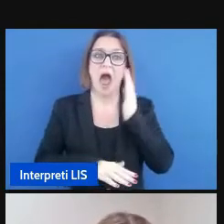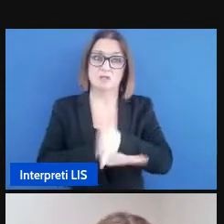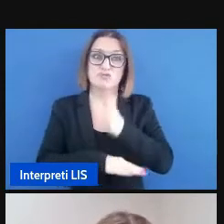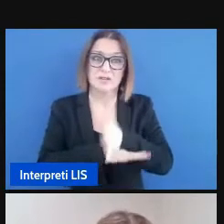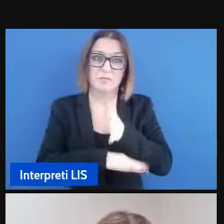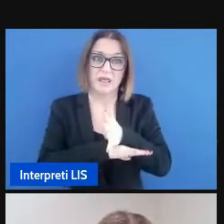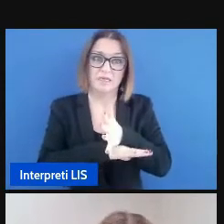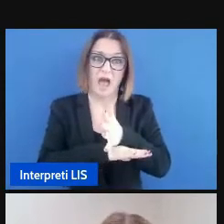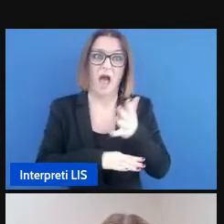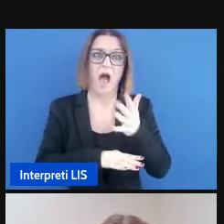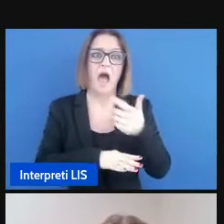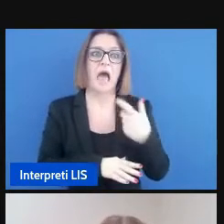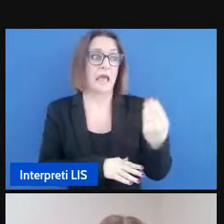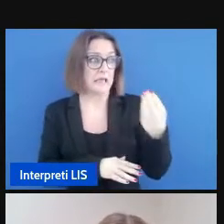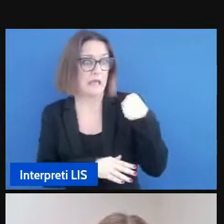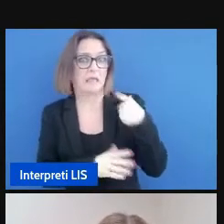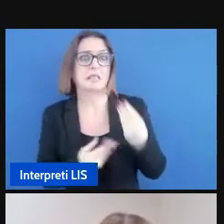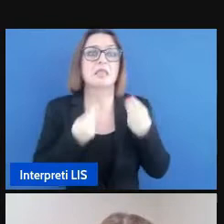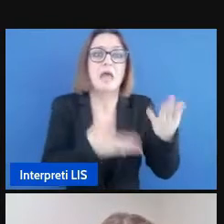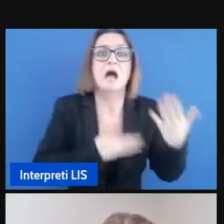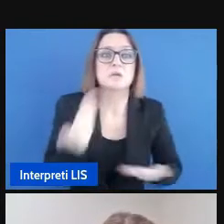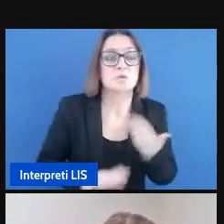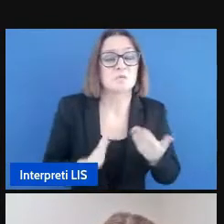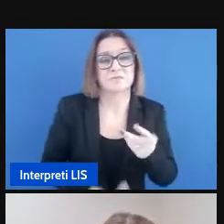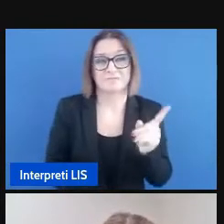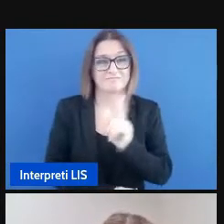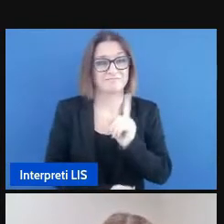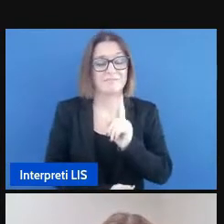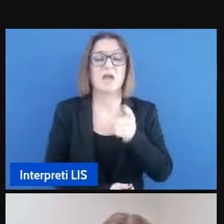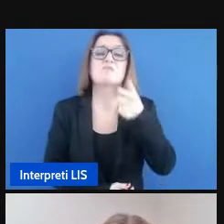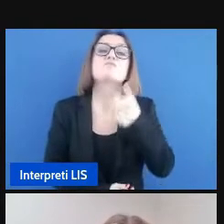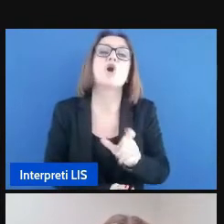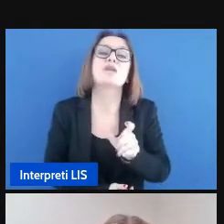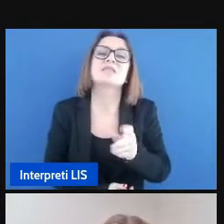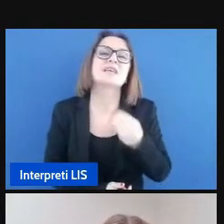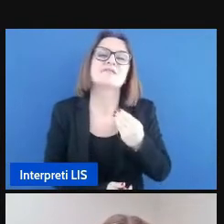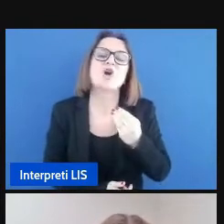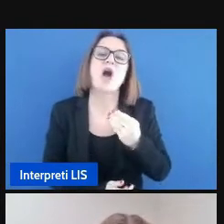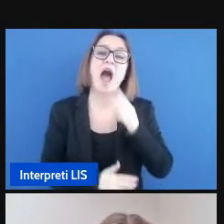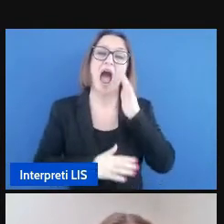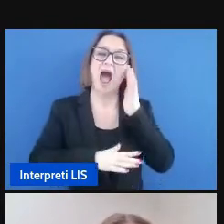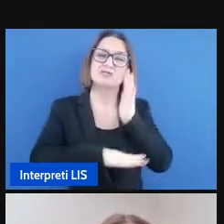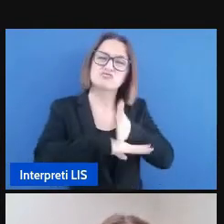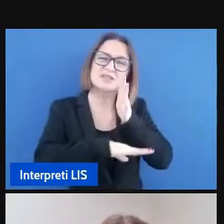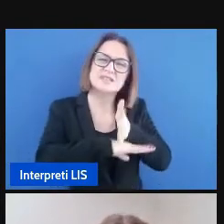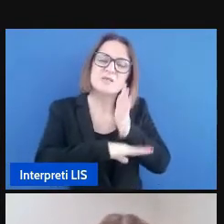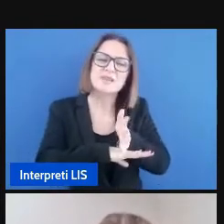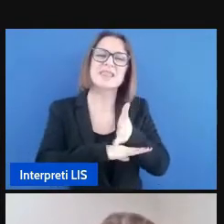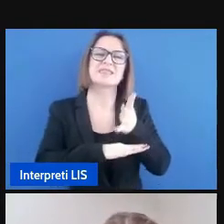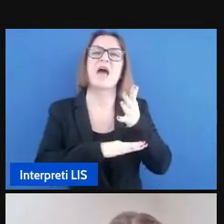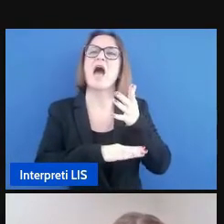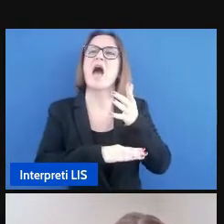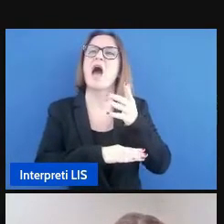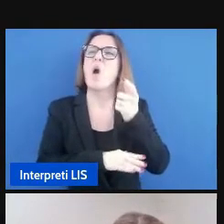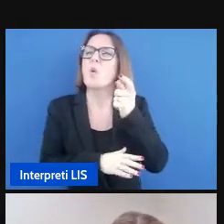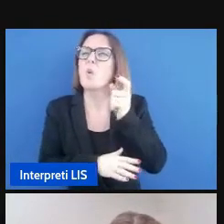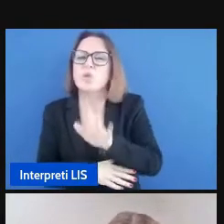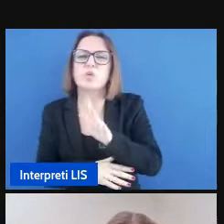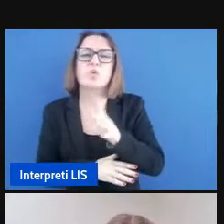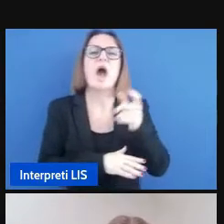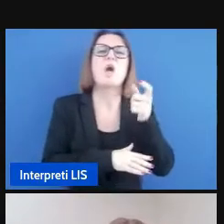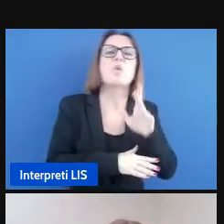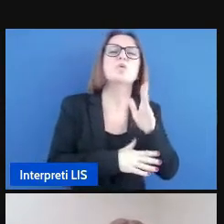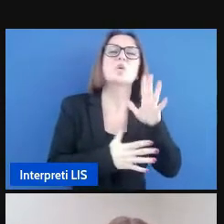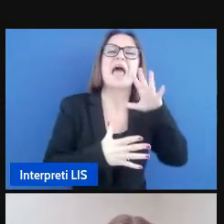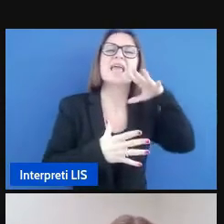qualcuno te lo chiede questo avviene perché la cultura dell'accessibilità la cultura dell'inclusione non è